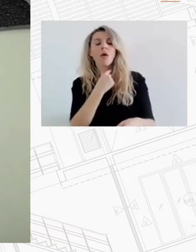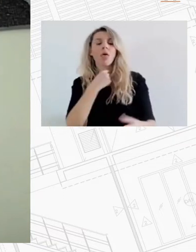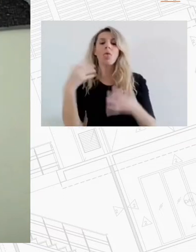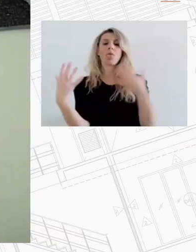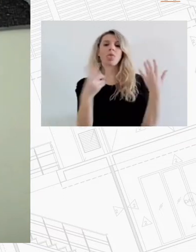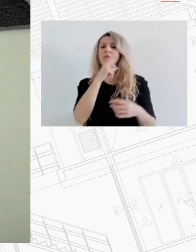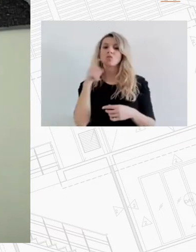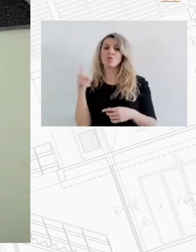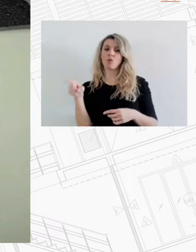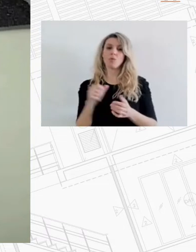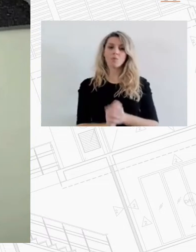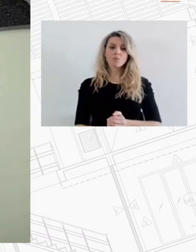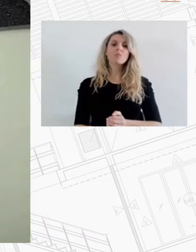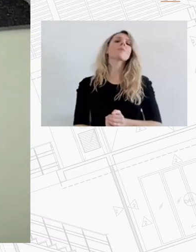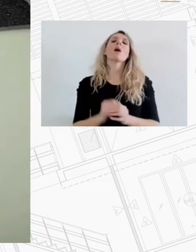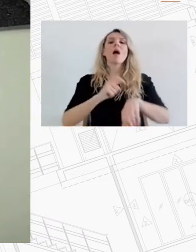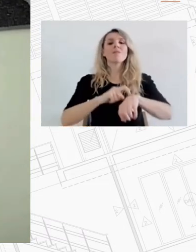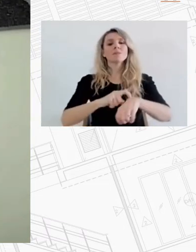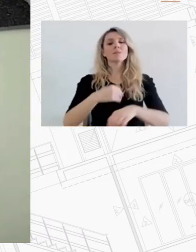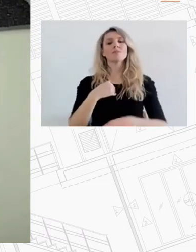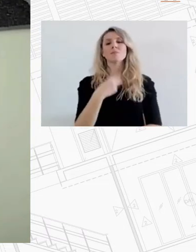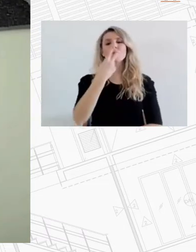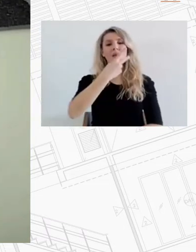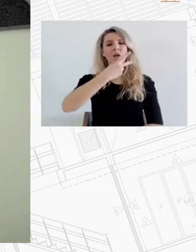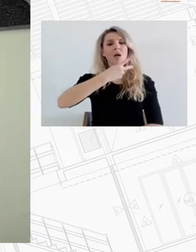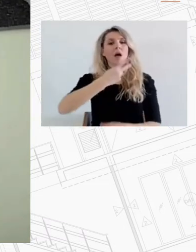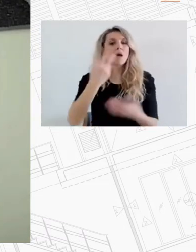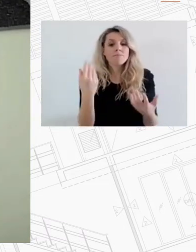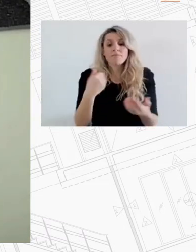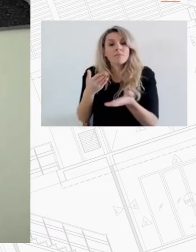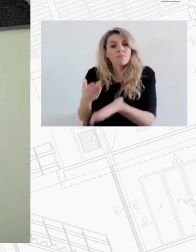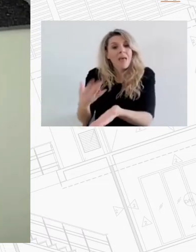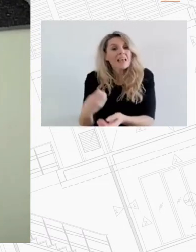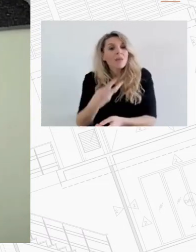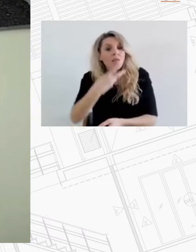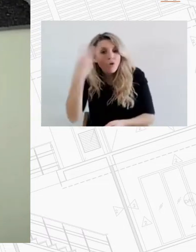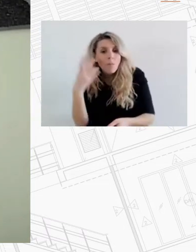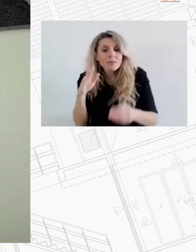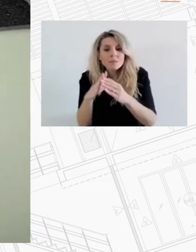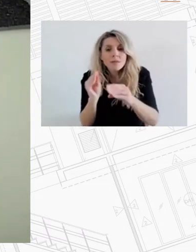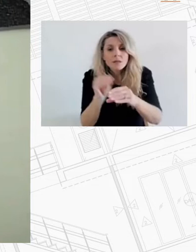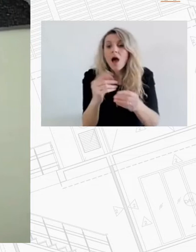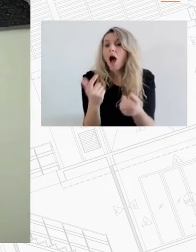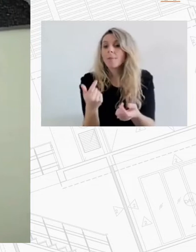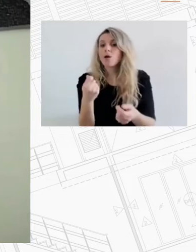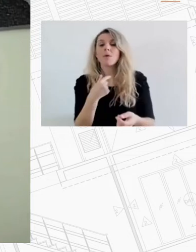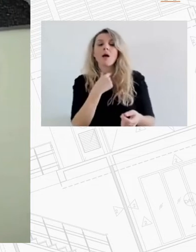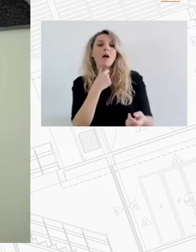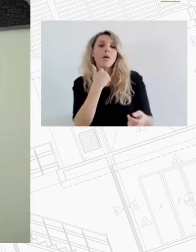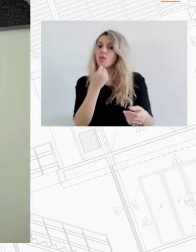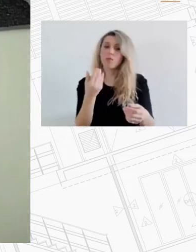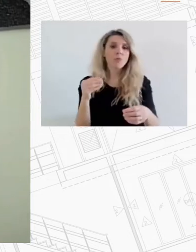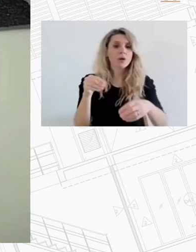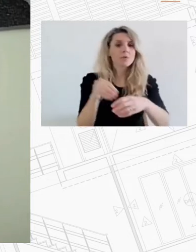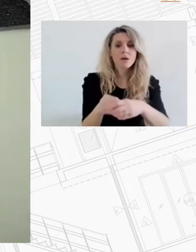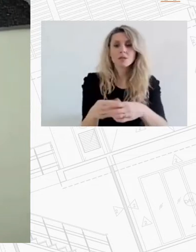δικαιώματος δεν μπορεί να αφαιθεί στην τύχη και θέλει παρέμβαση και ρύθμιση και απαιτεί επίσης πολιτικές